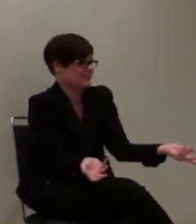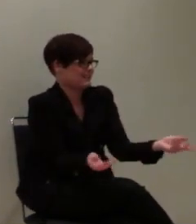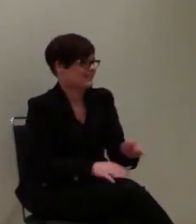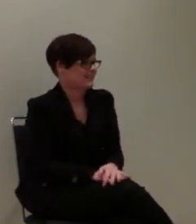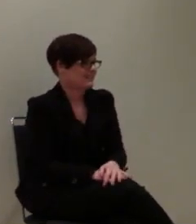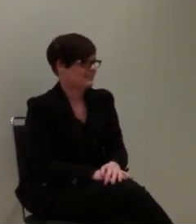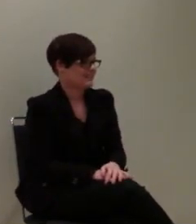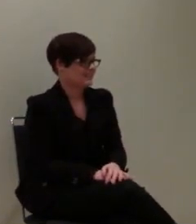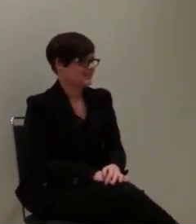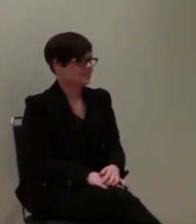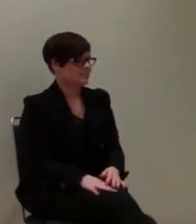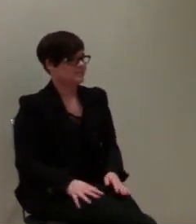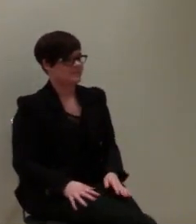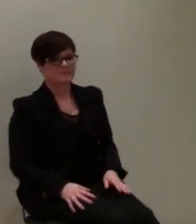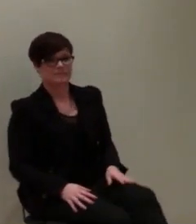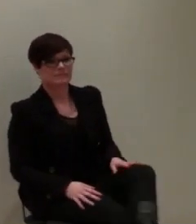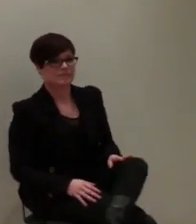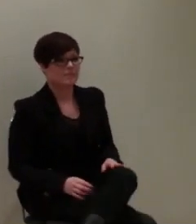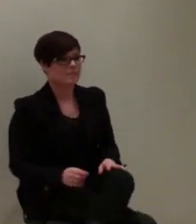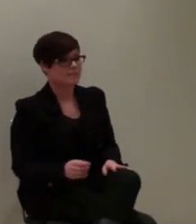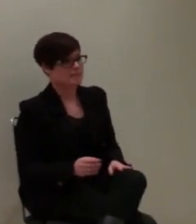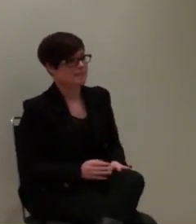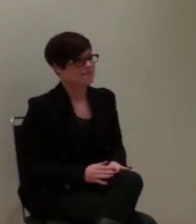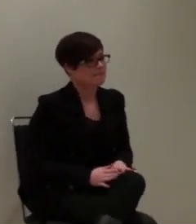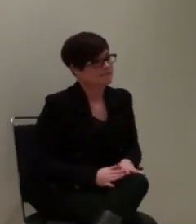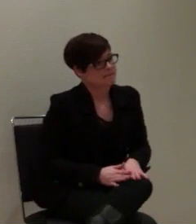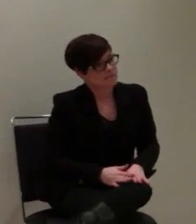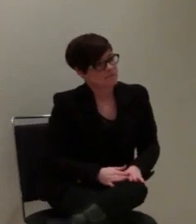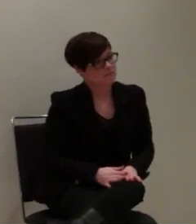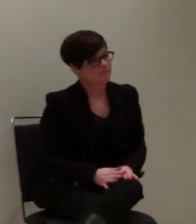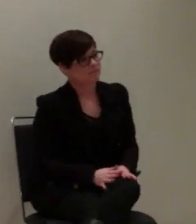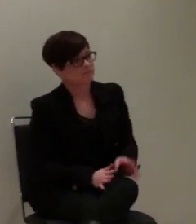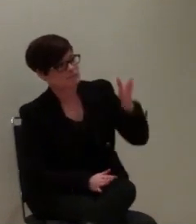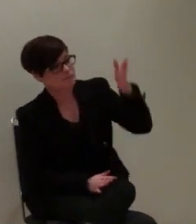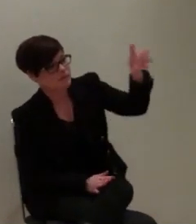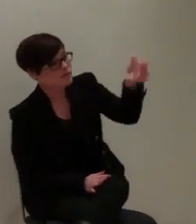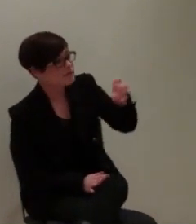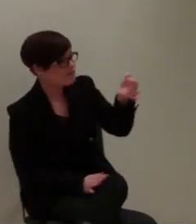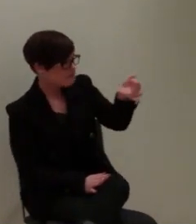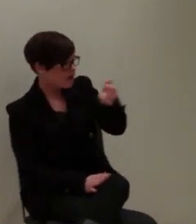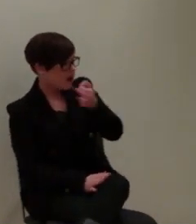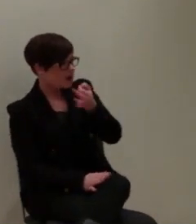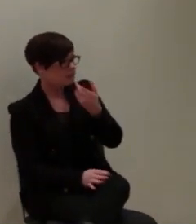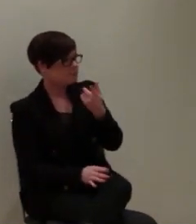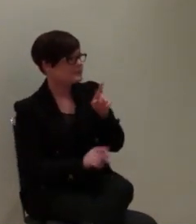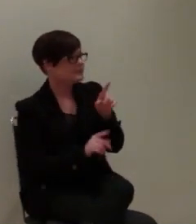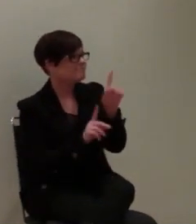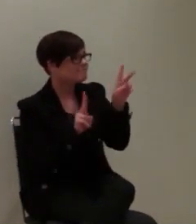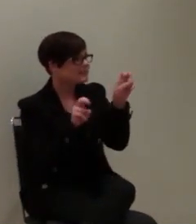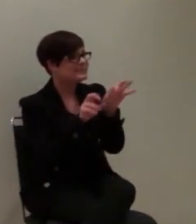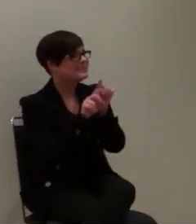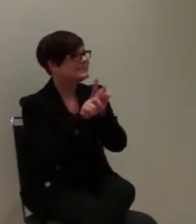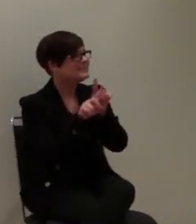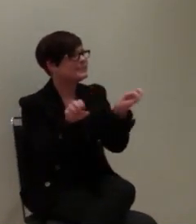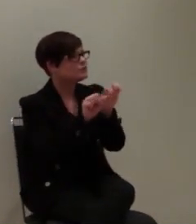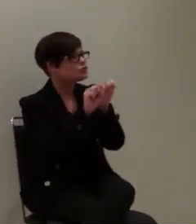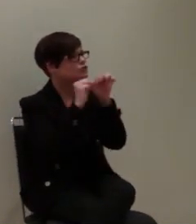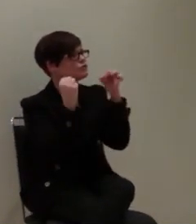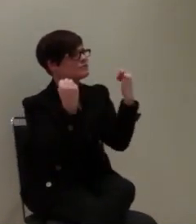Ich hätte noch mal eine Frage zu dem nichtstaatlichen Betrieb.